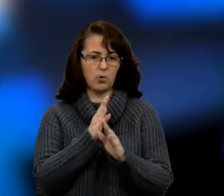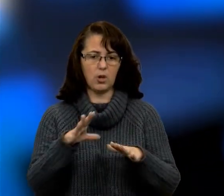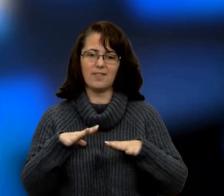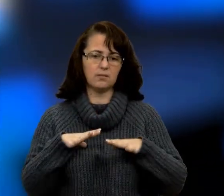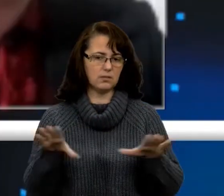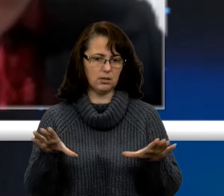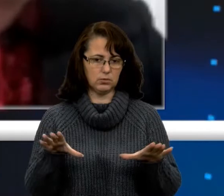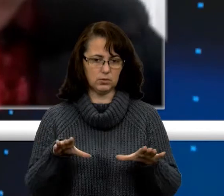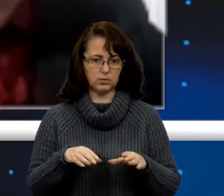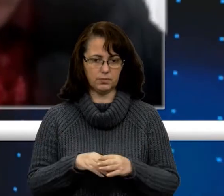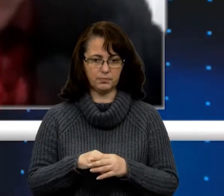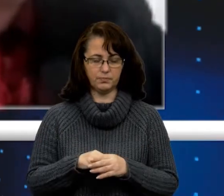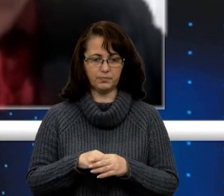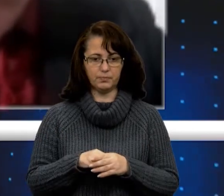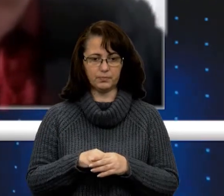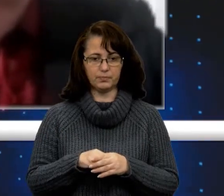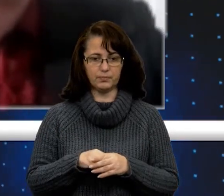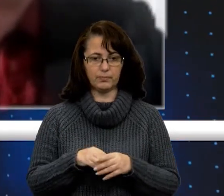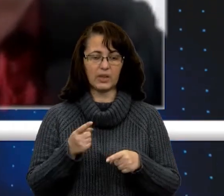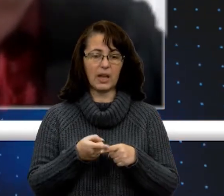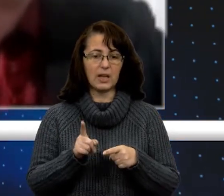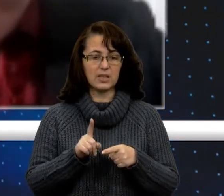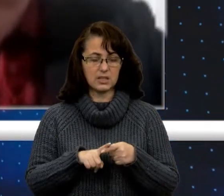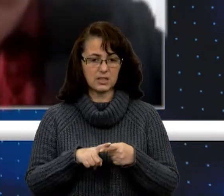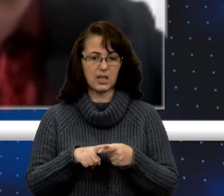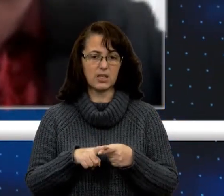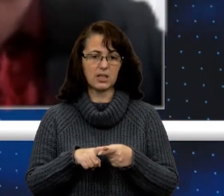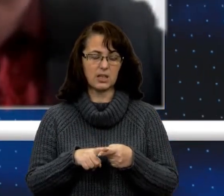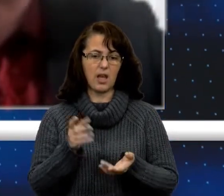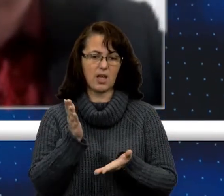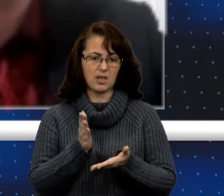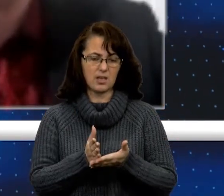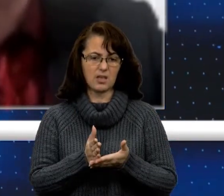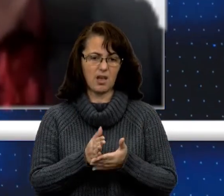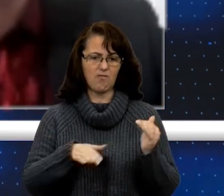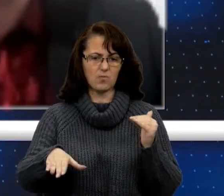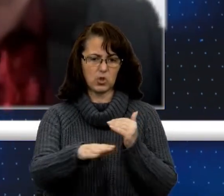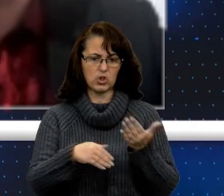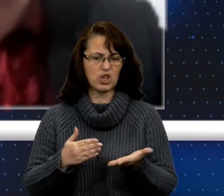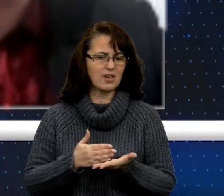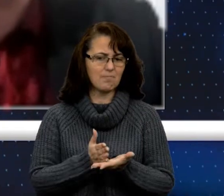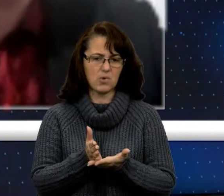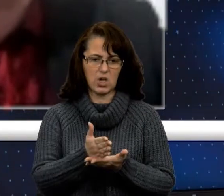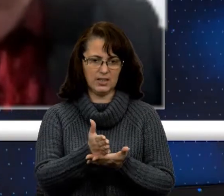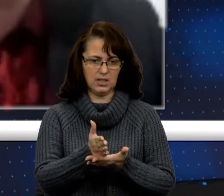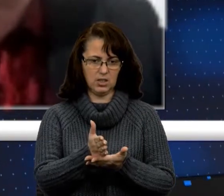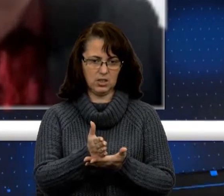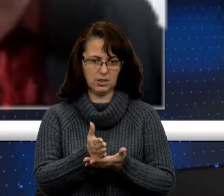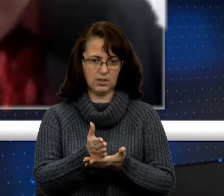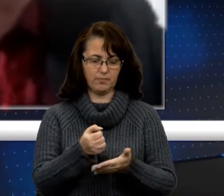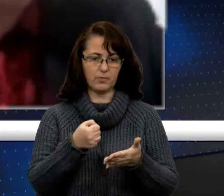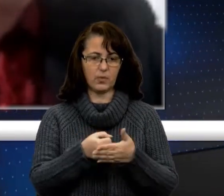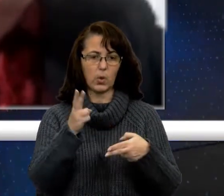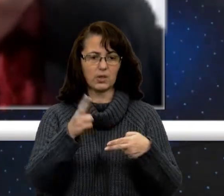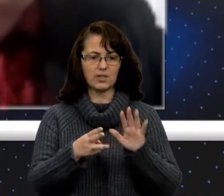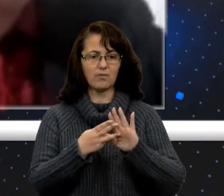Все таки це знаходиться в площині політичної. До кінця